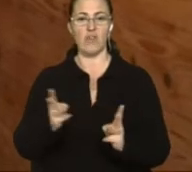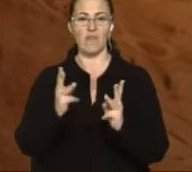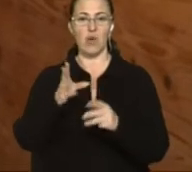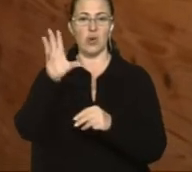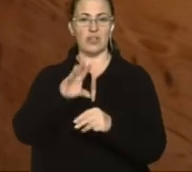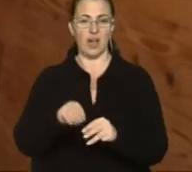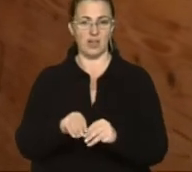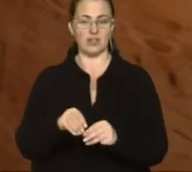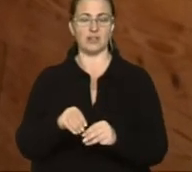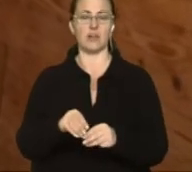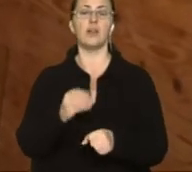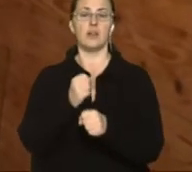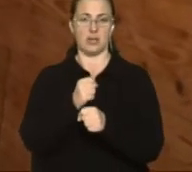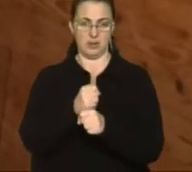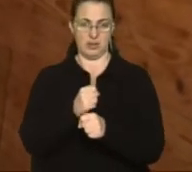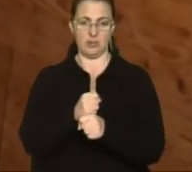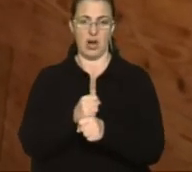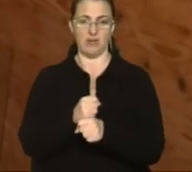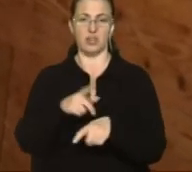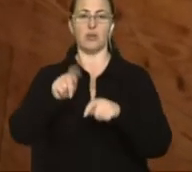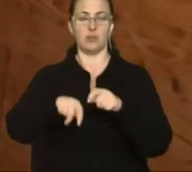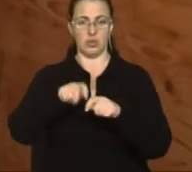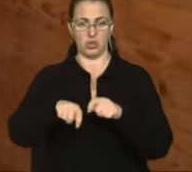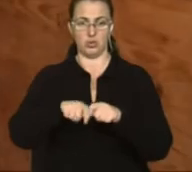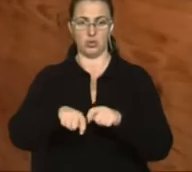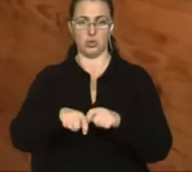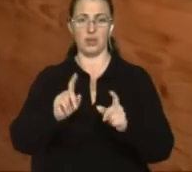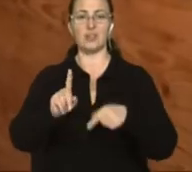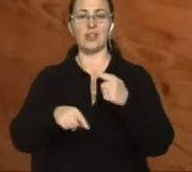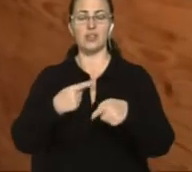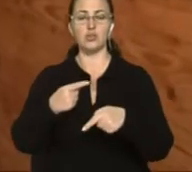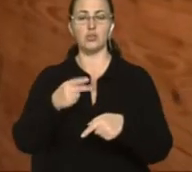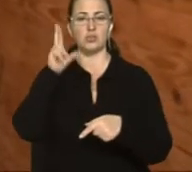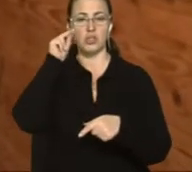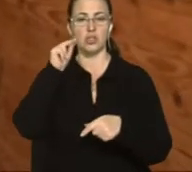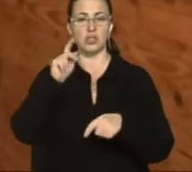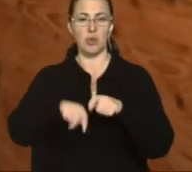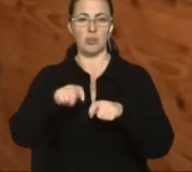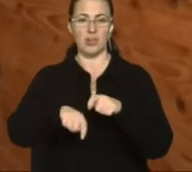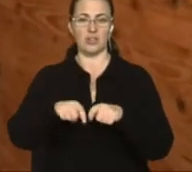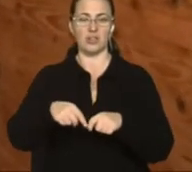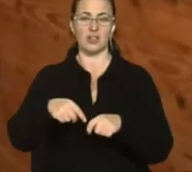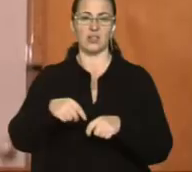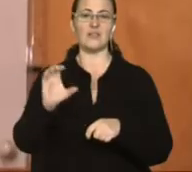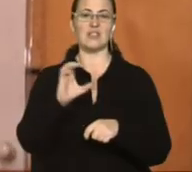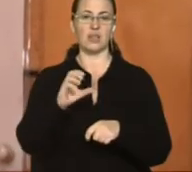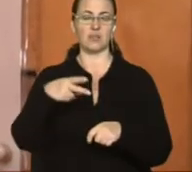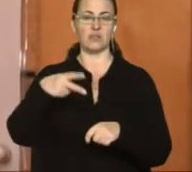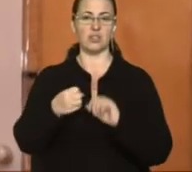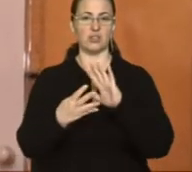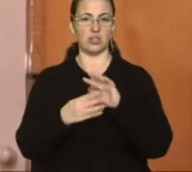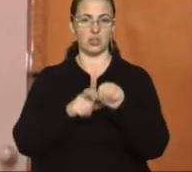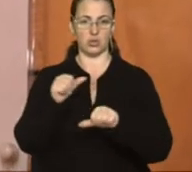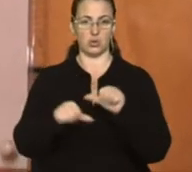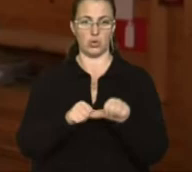вогнегасник є справний, продіагностований. Наступна дата діагностування в серпні місяці 2019 року. Мінімум два